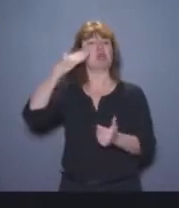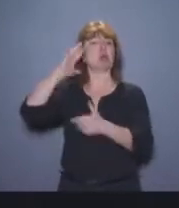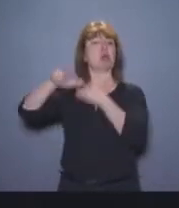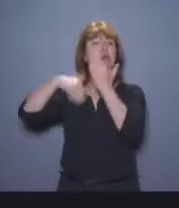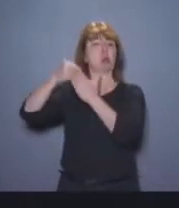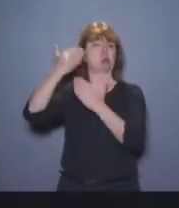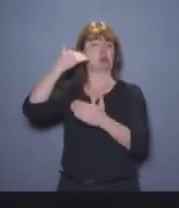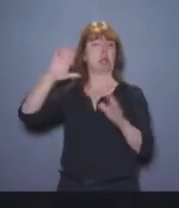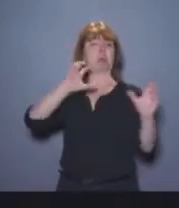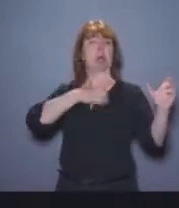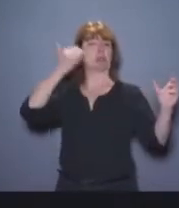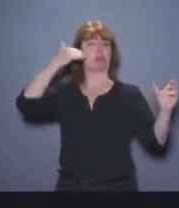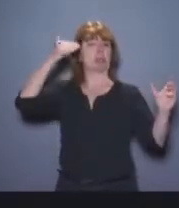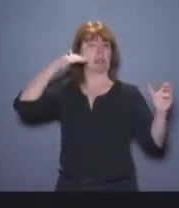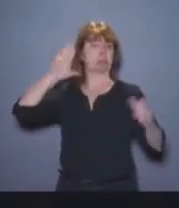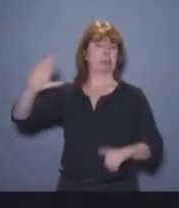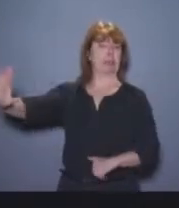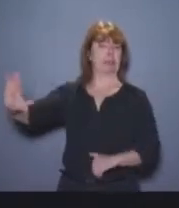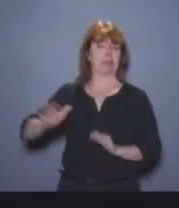tout ça, quoi.